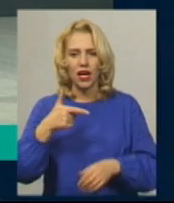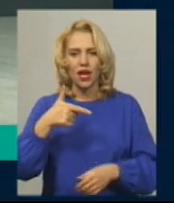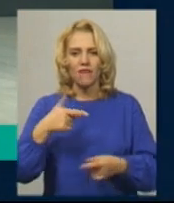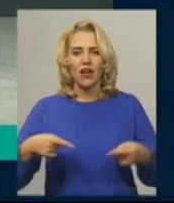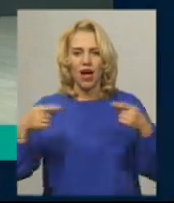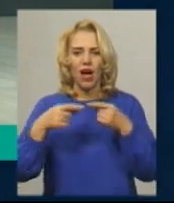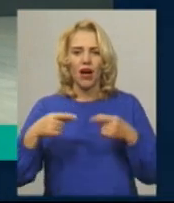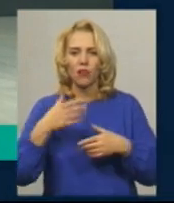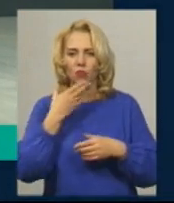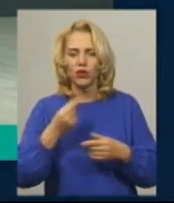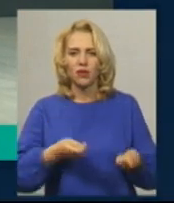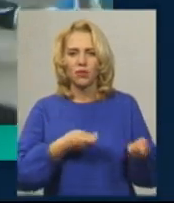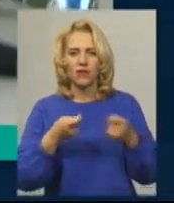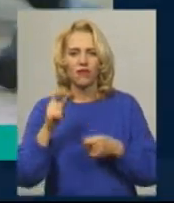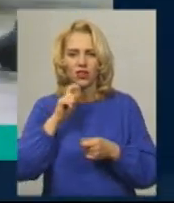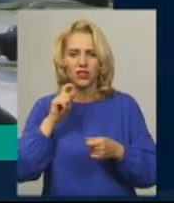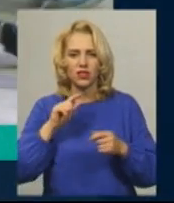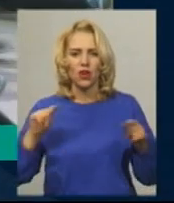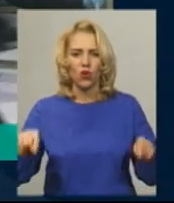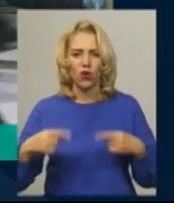Хмельницького війницькі організатори.